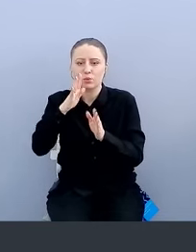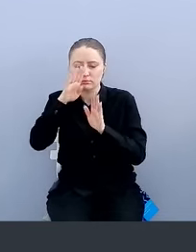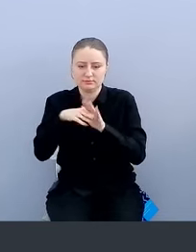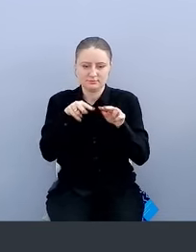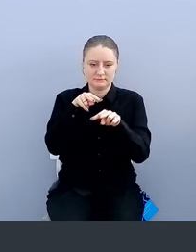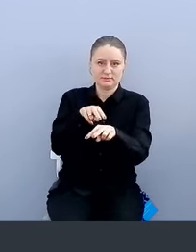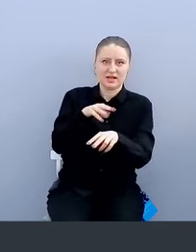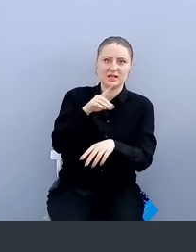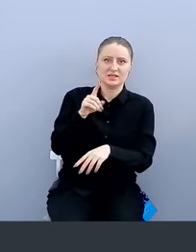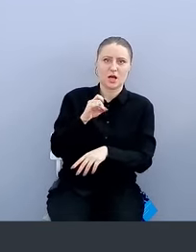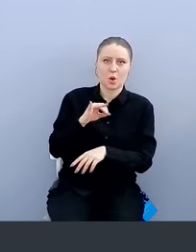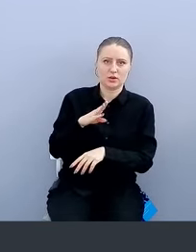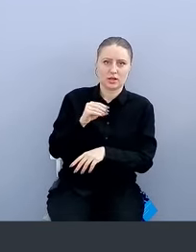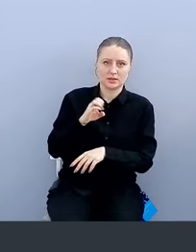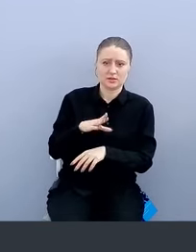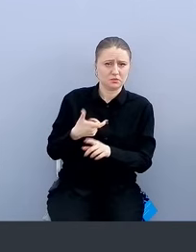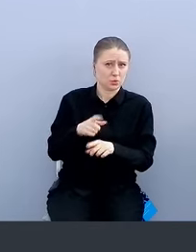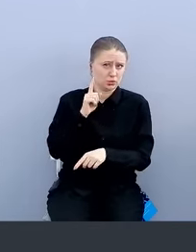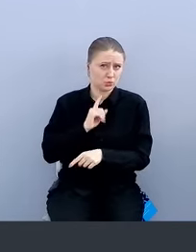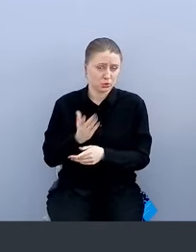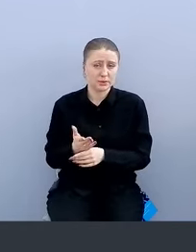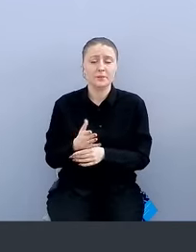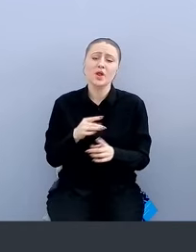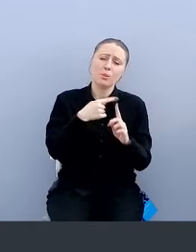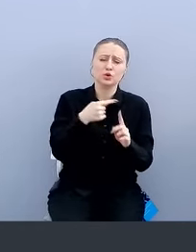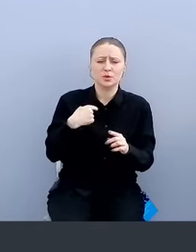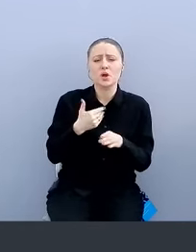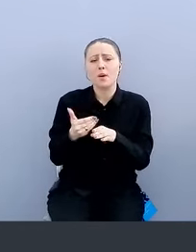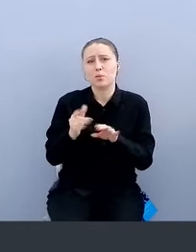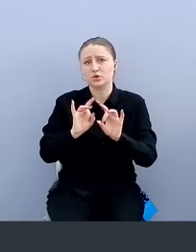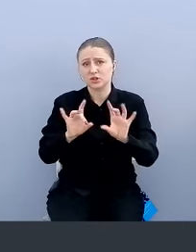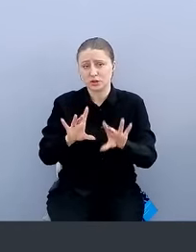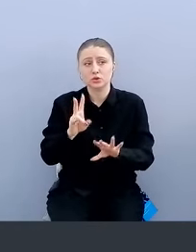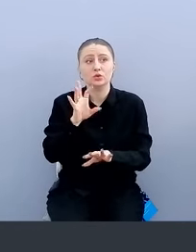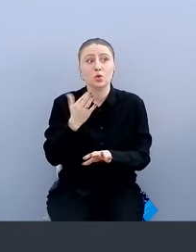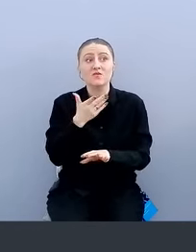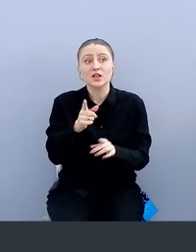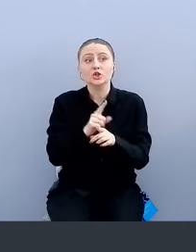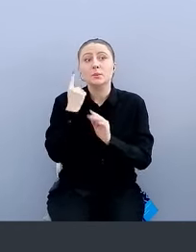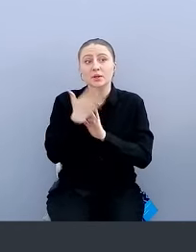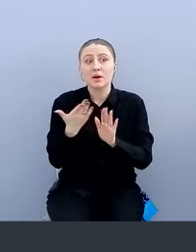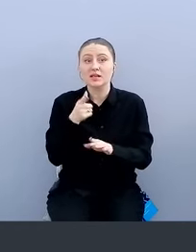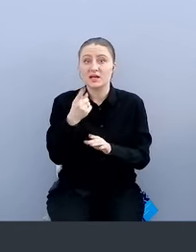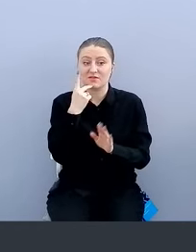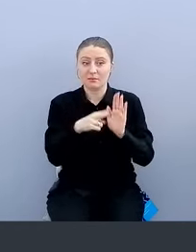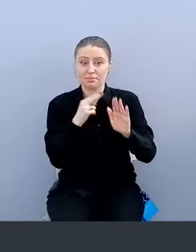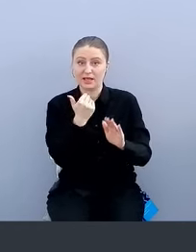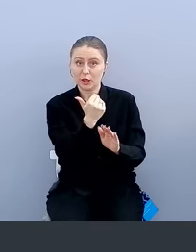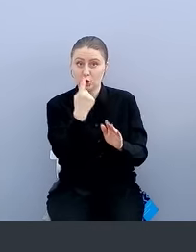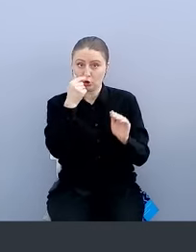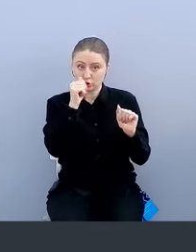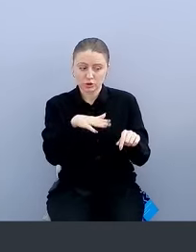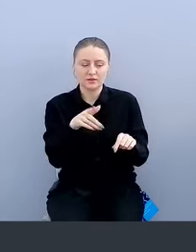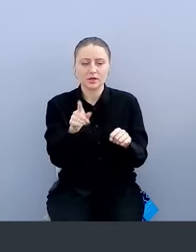Достаточно удобно. Ну, про минусы и плюсы я дальше расскажу, но тут вы понимаете, что если вы используете их решение, вы завязываетесь на их